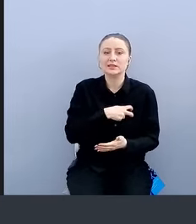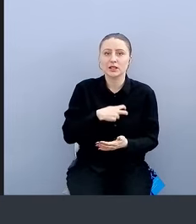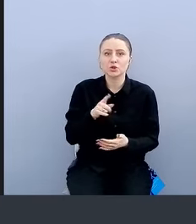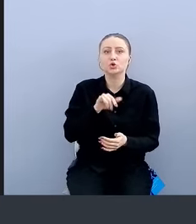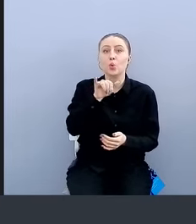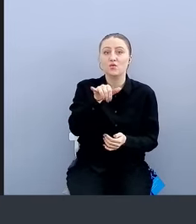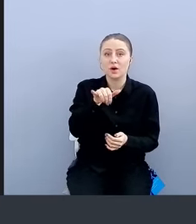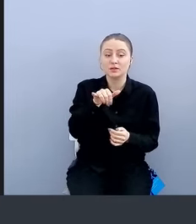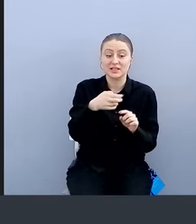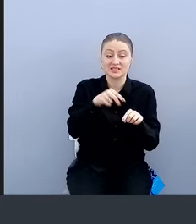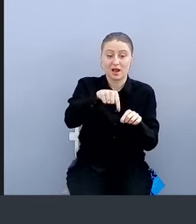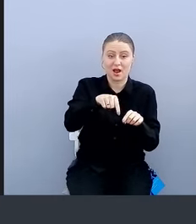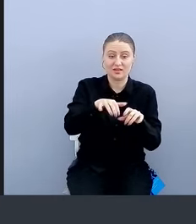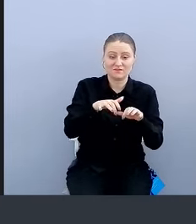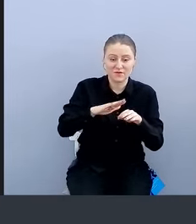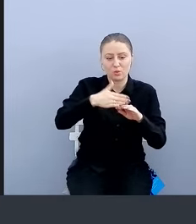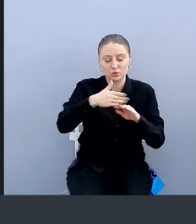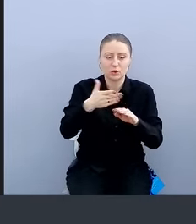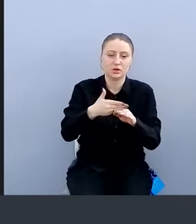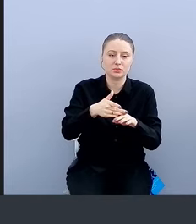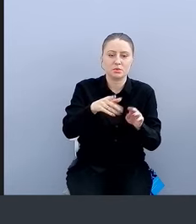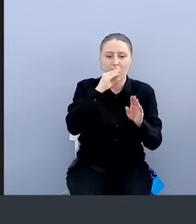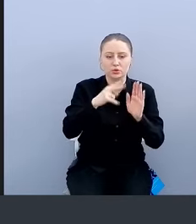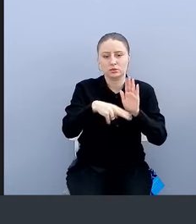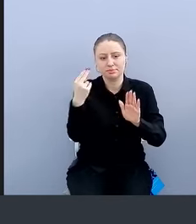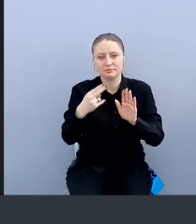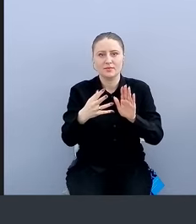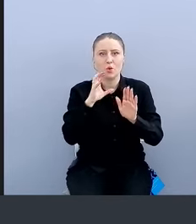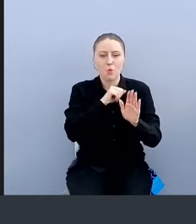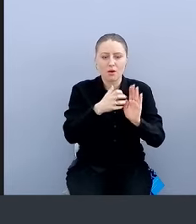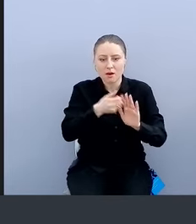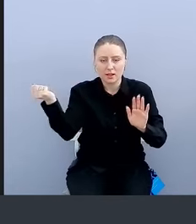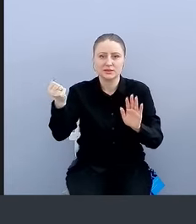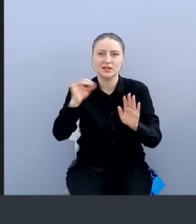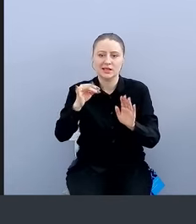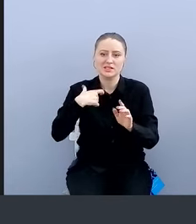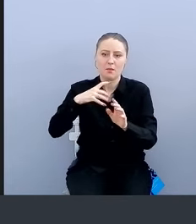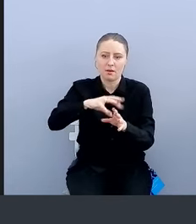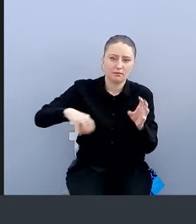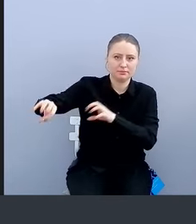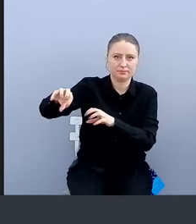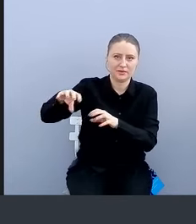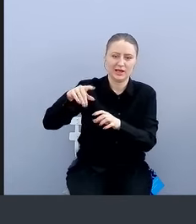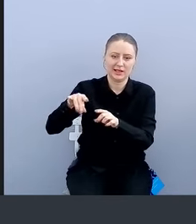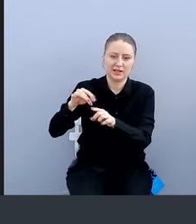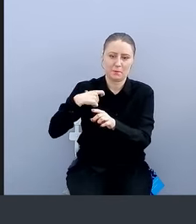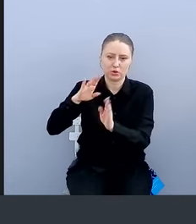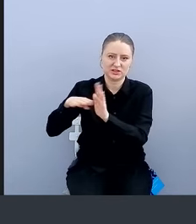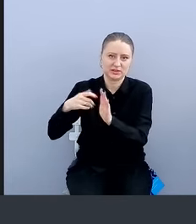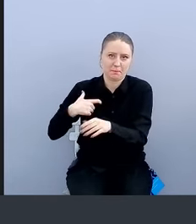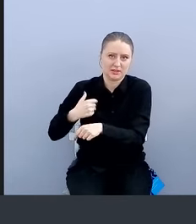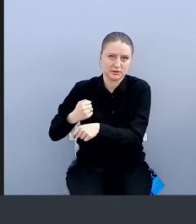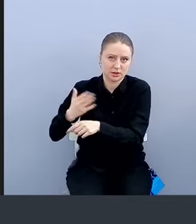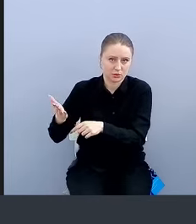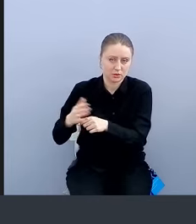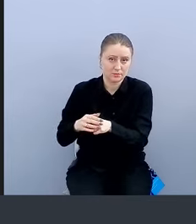вас с этого устройства украдут, перельют себе на устройство, и потом будут имперсонировать его. Но, тем не менее, попробовать, я думаю,